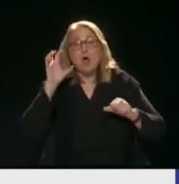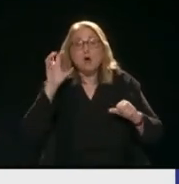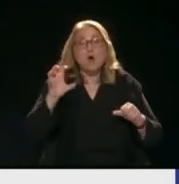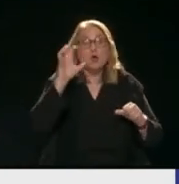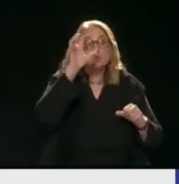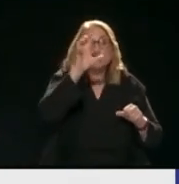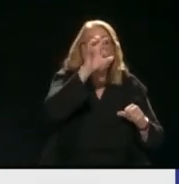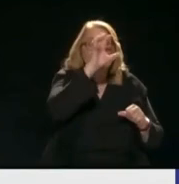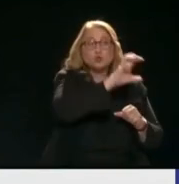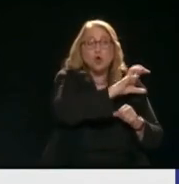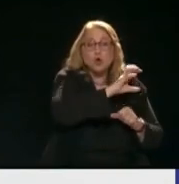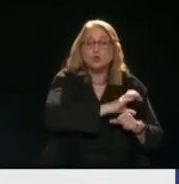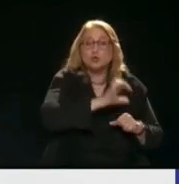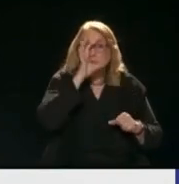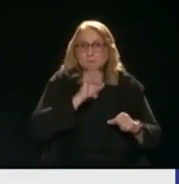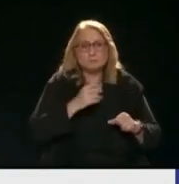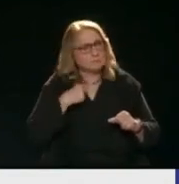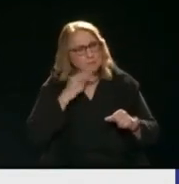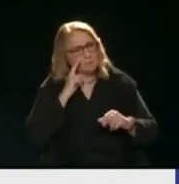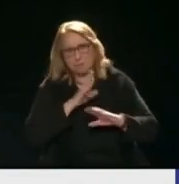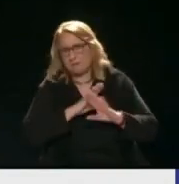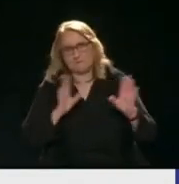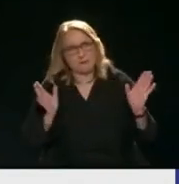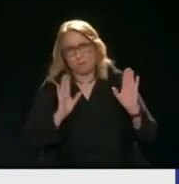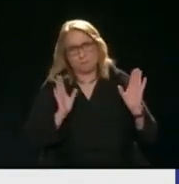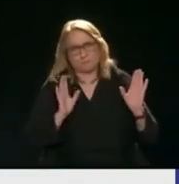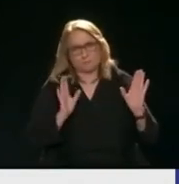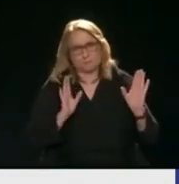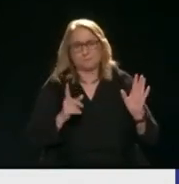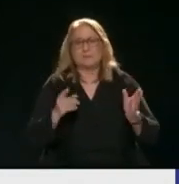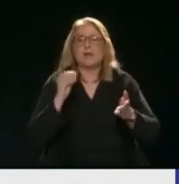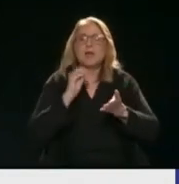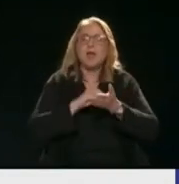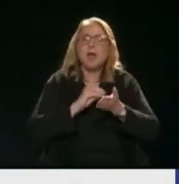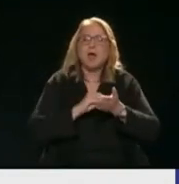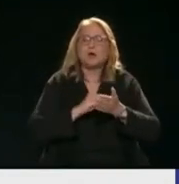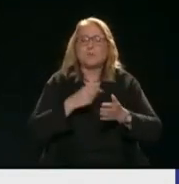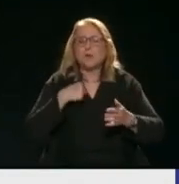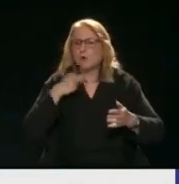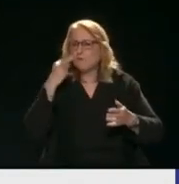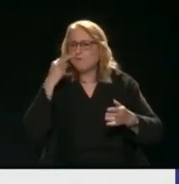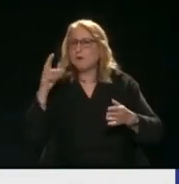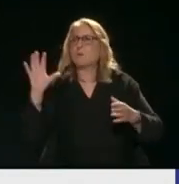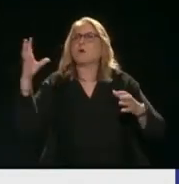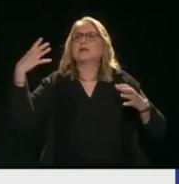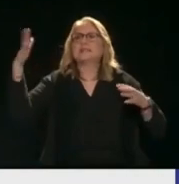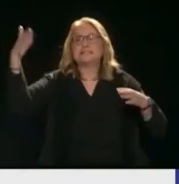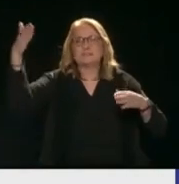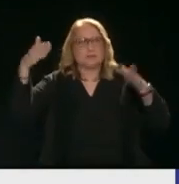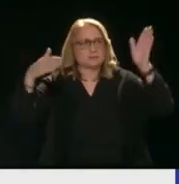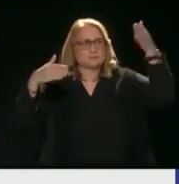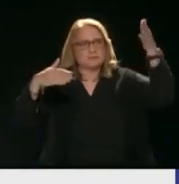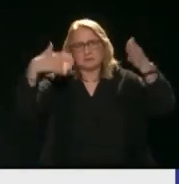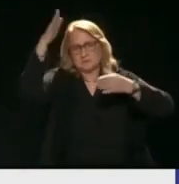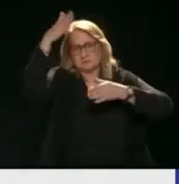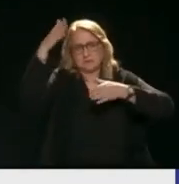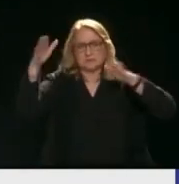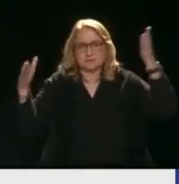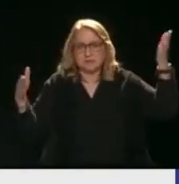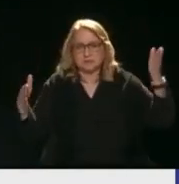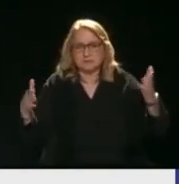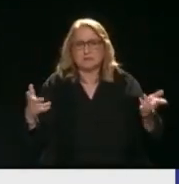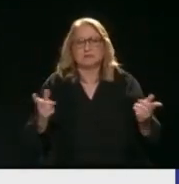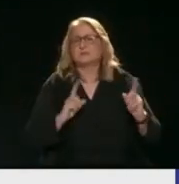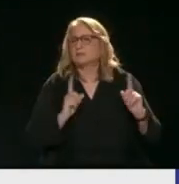Άρα σε μια άλλη Σε ένα άλλο επίπεδο συζήτησης Απλά υπάρχουν σημαίες Και απλά μιλάνε οι σημαίες Δεν μιλάνε οι σημαίες